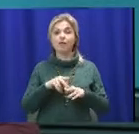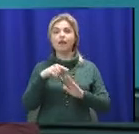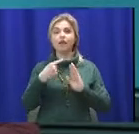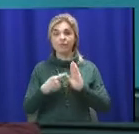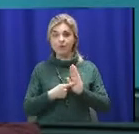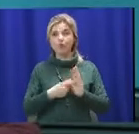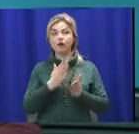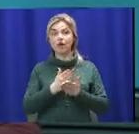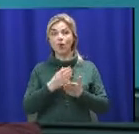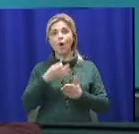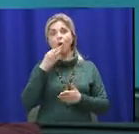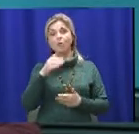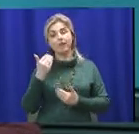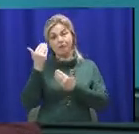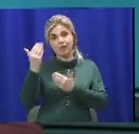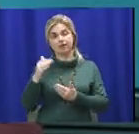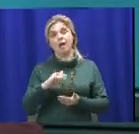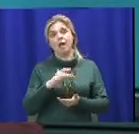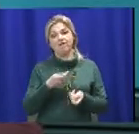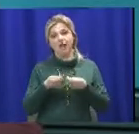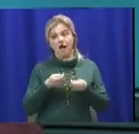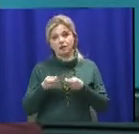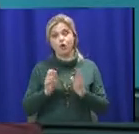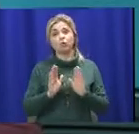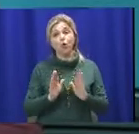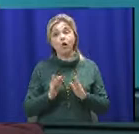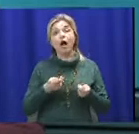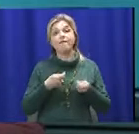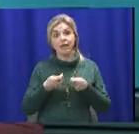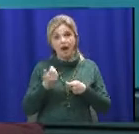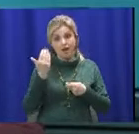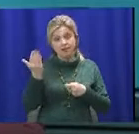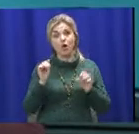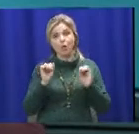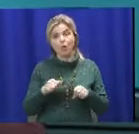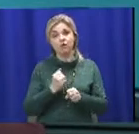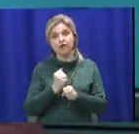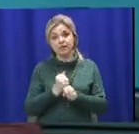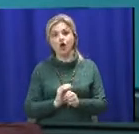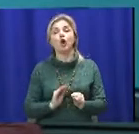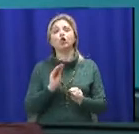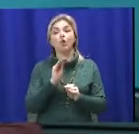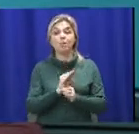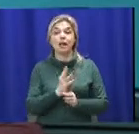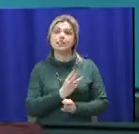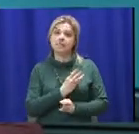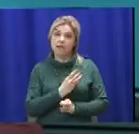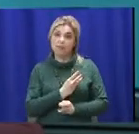исключительно в компетенции местной власти. Только она может создать те дополнительные стимулы,